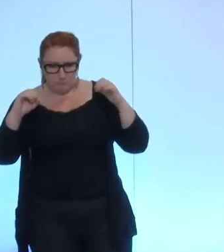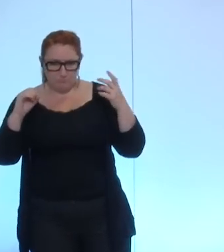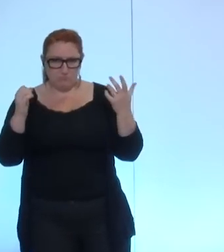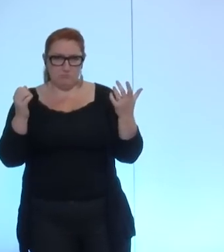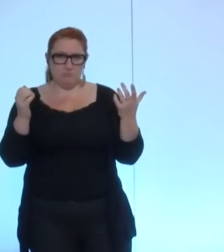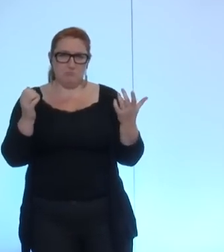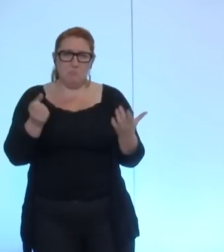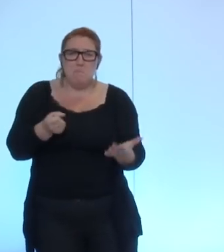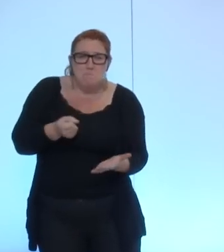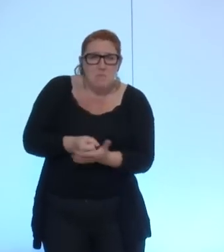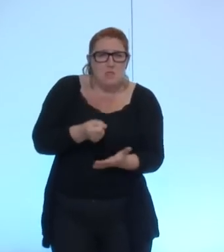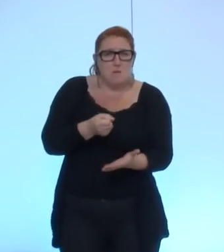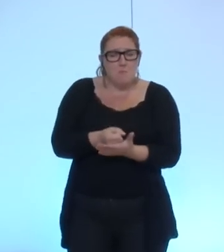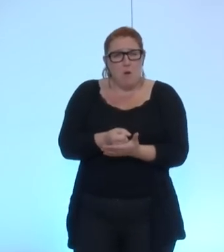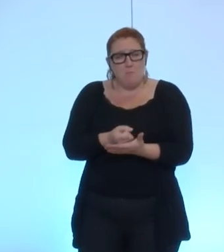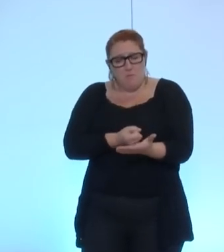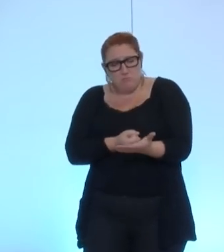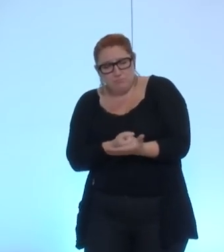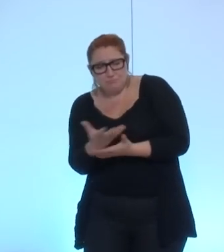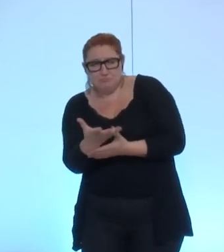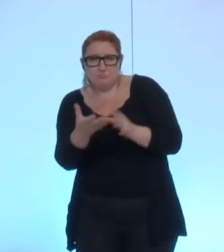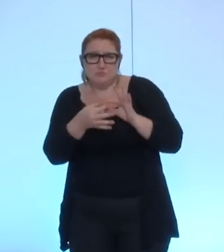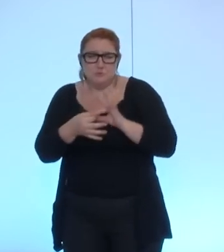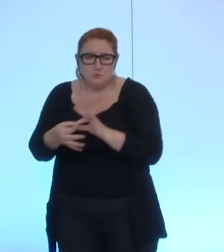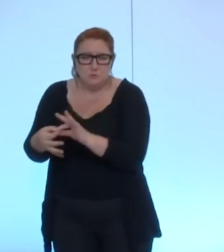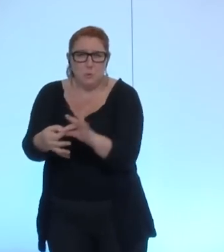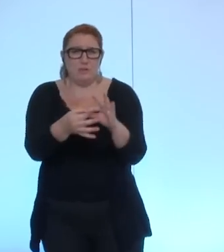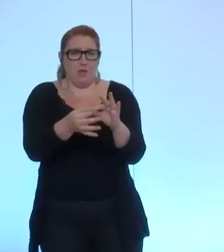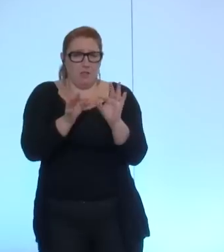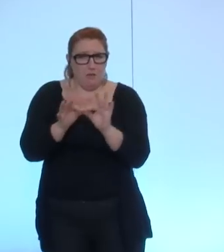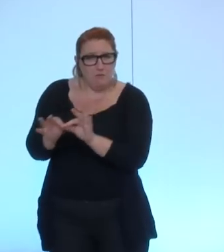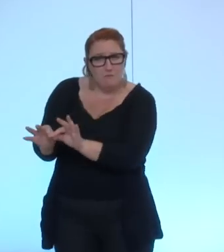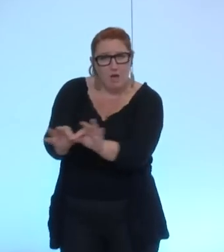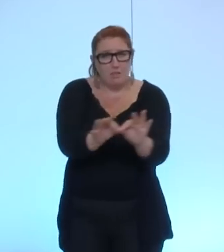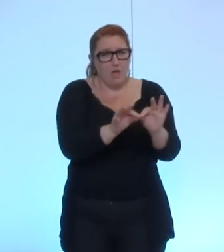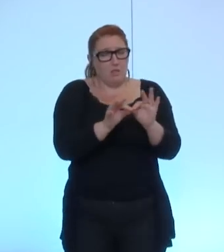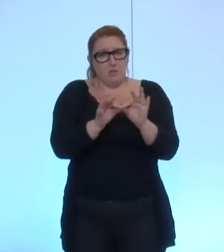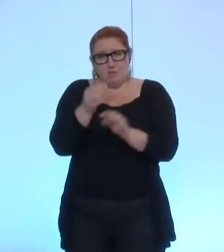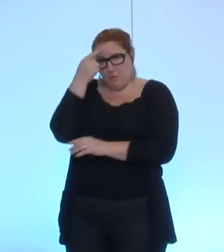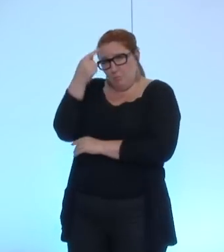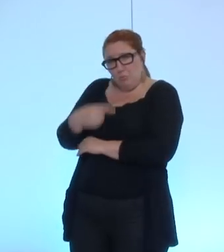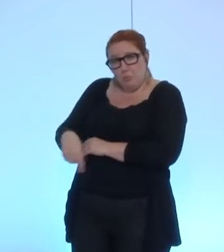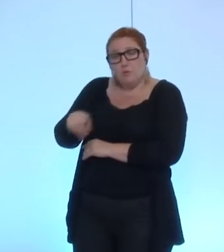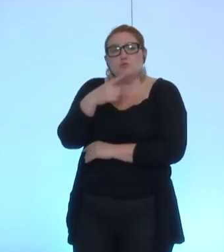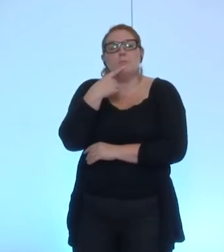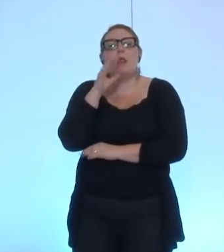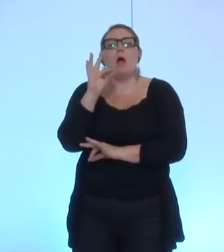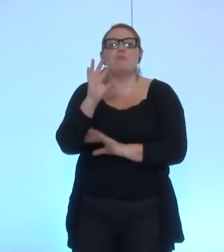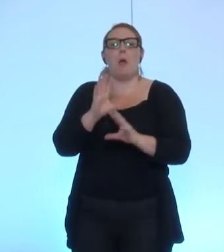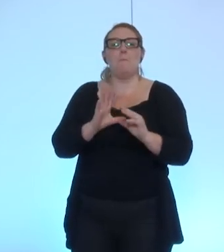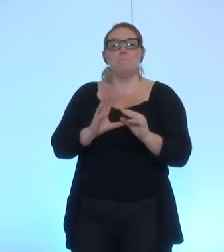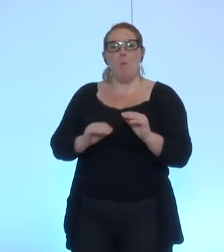de solidarité de fraternité à la population je parle de la